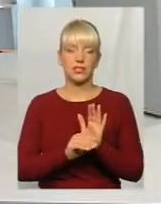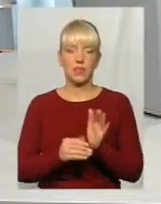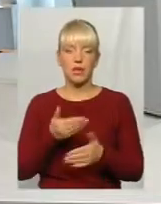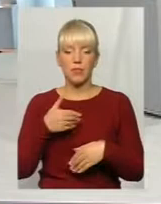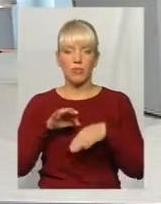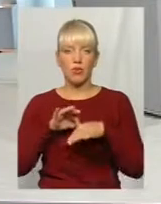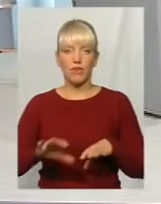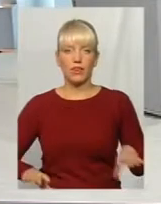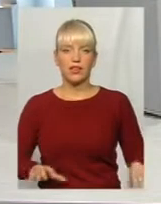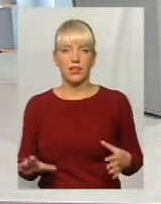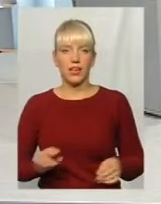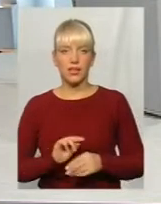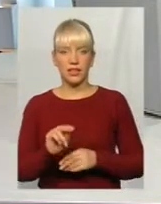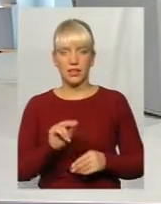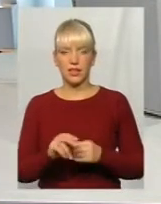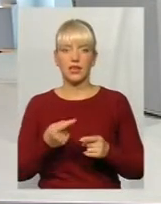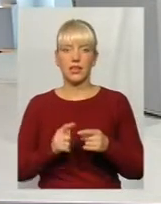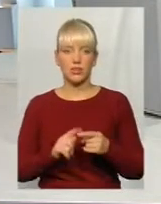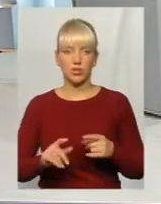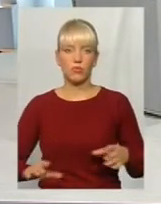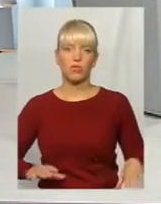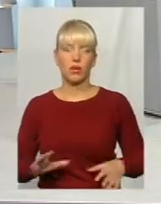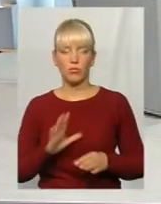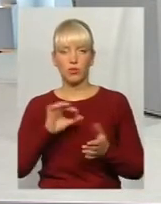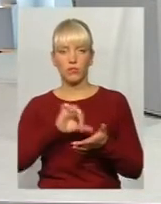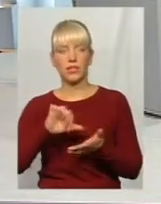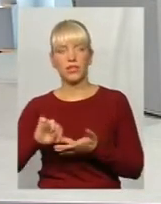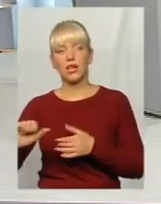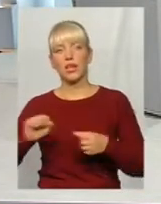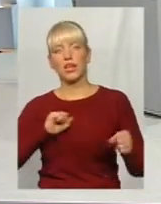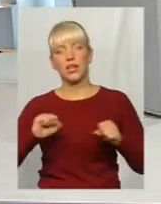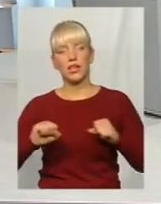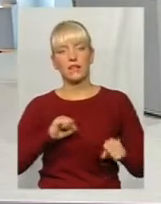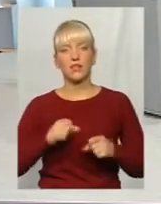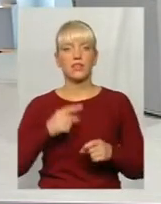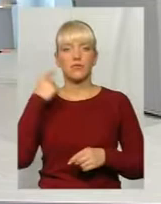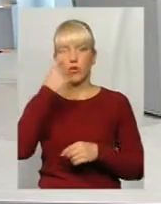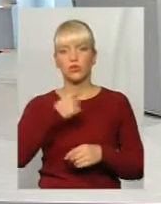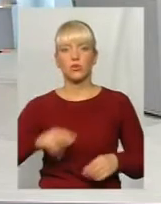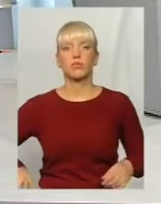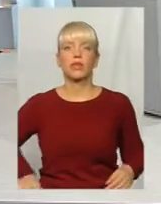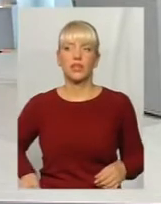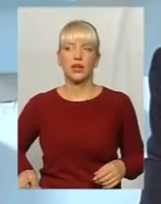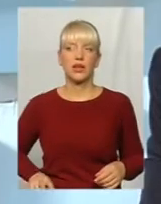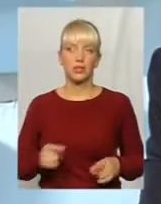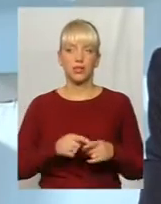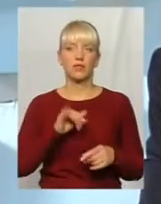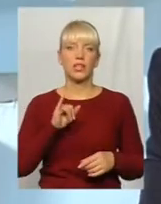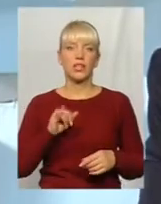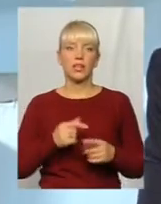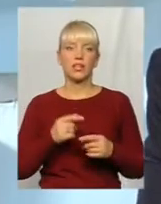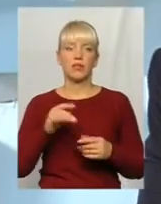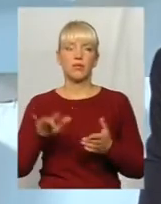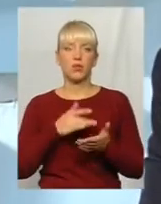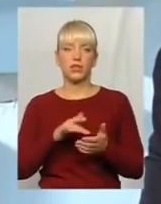На тренінгу були представники комунальних підприємств, власне, це керівництво в особі директора і болтера або економіста,